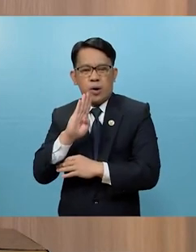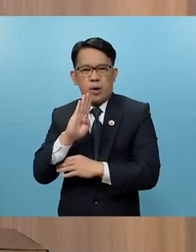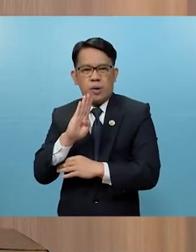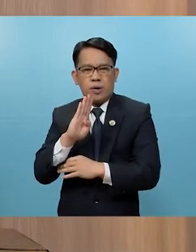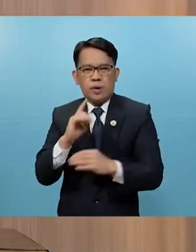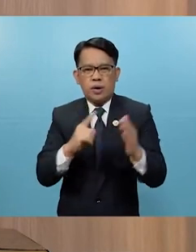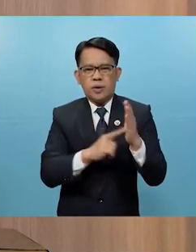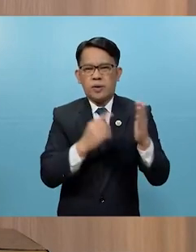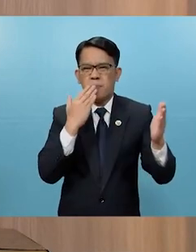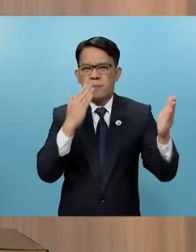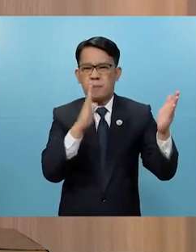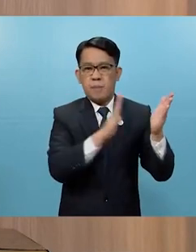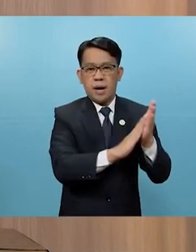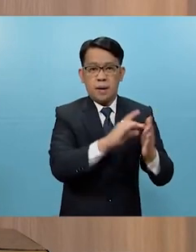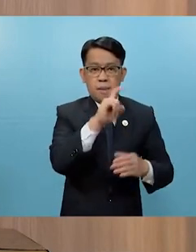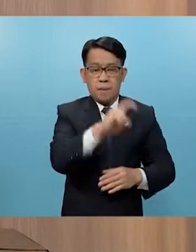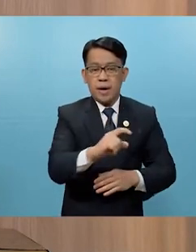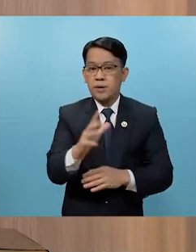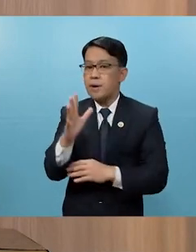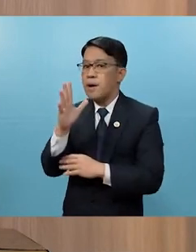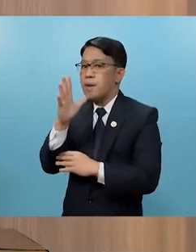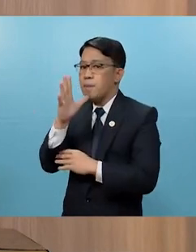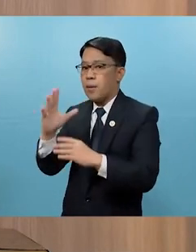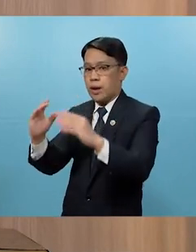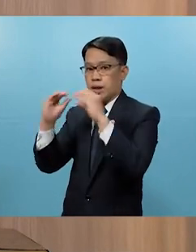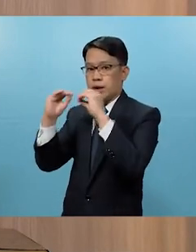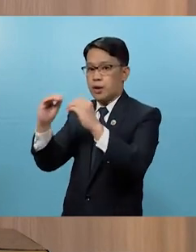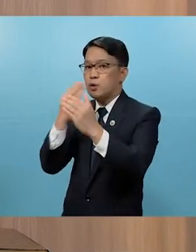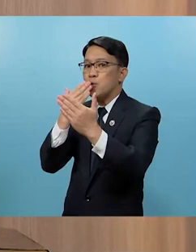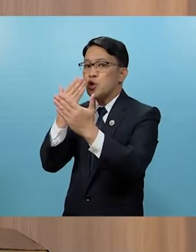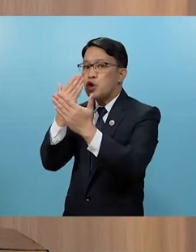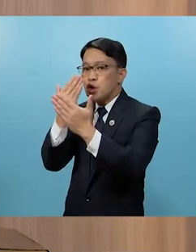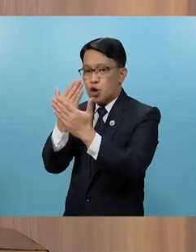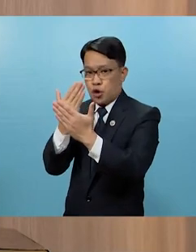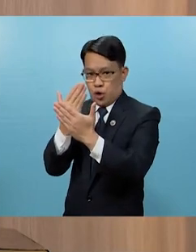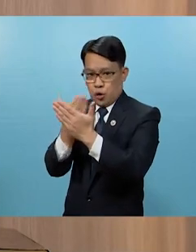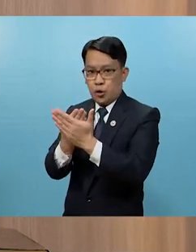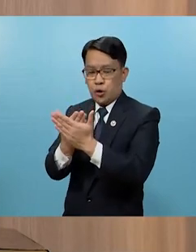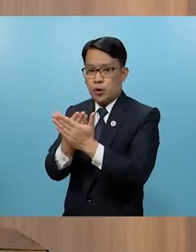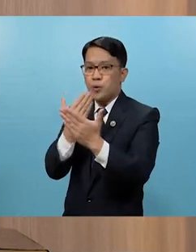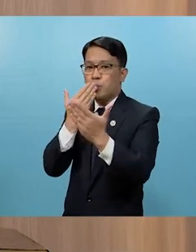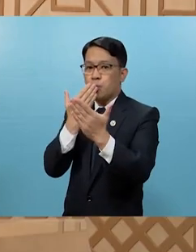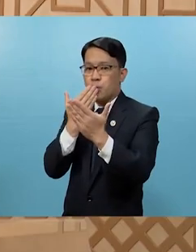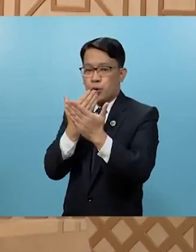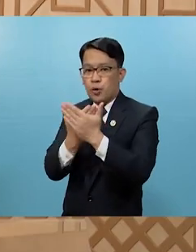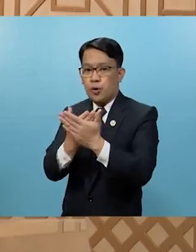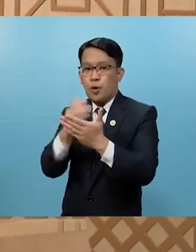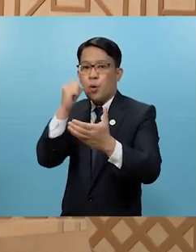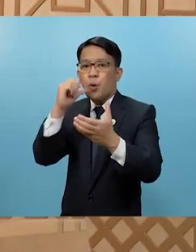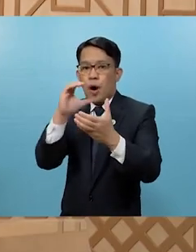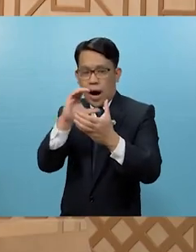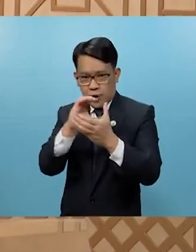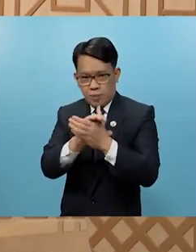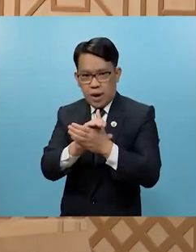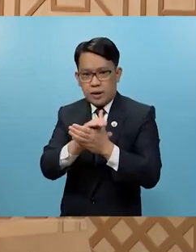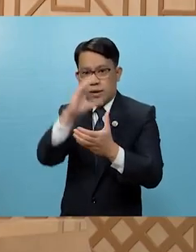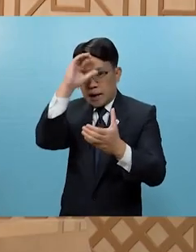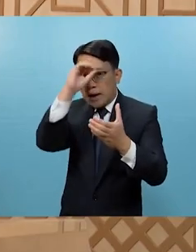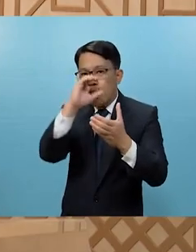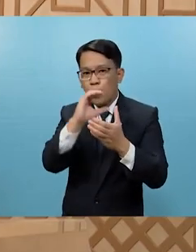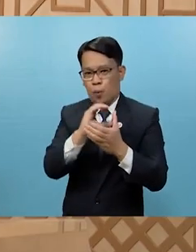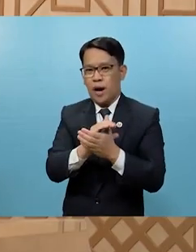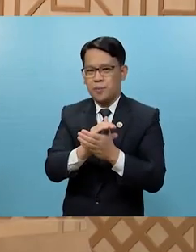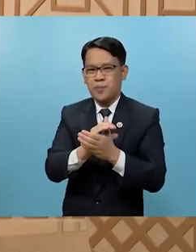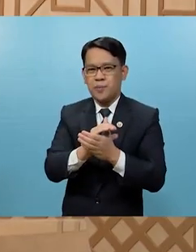ay masama Dapat ang ina ay nakapagtuturo ng mabuti at maging mabuting asawa Kapatid na Leo ayon pa rin po